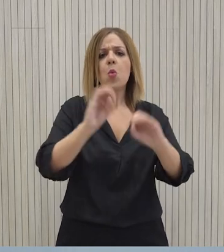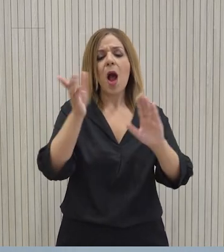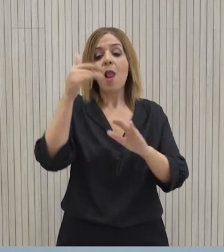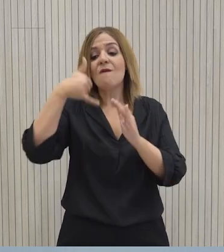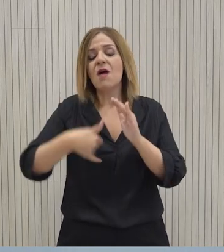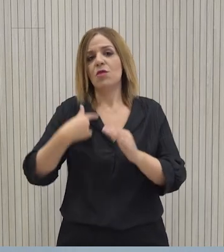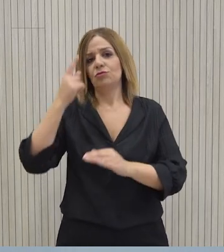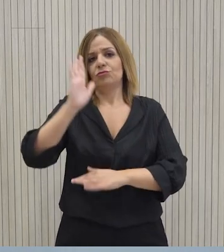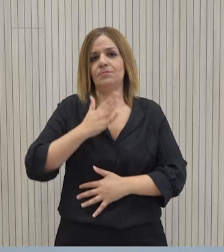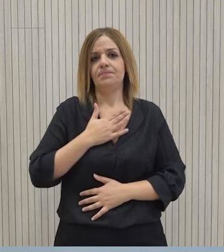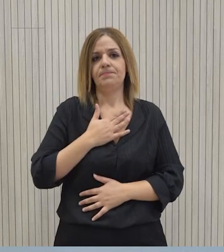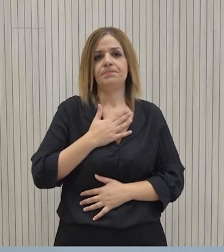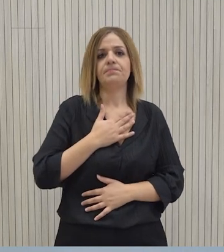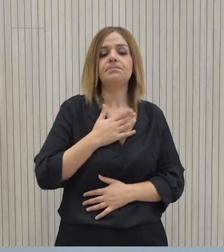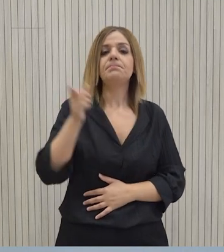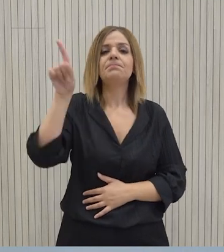δημοσιότητας.